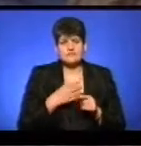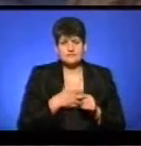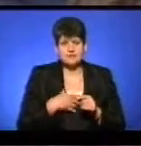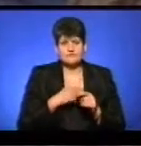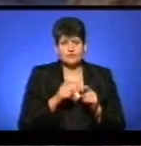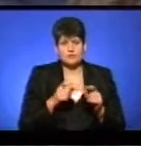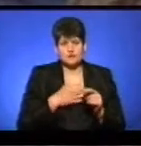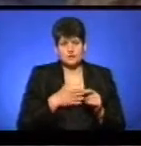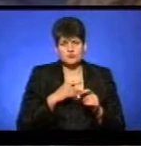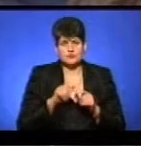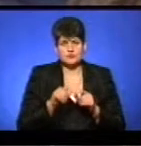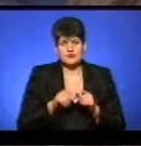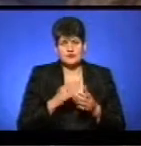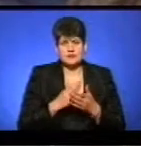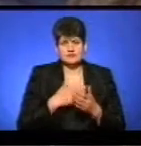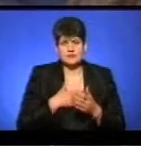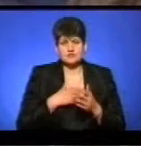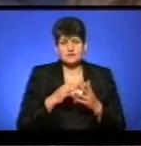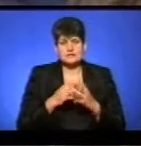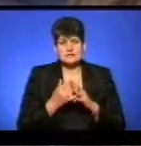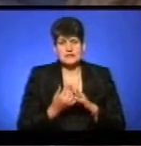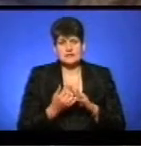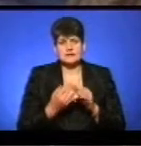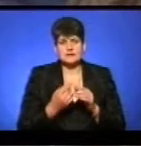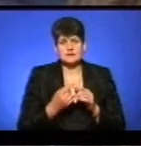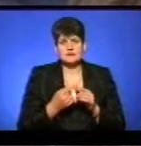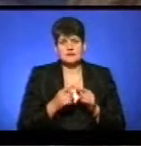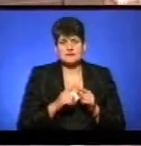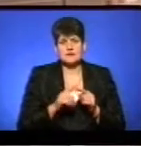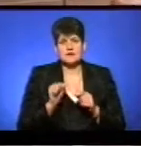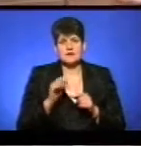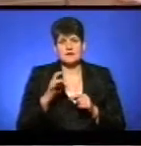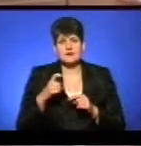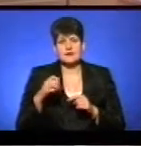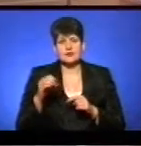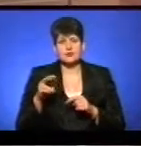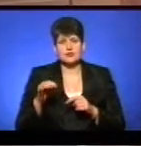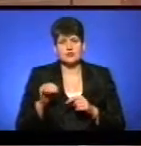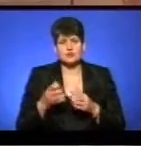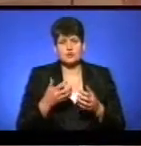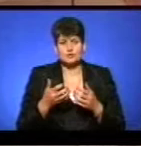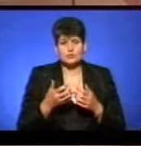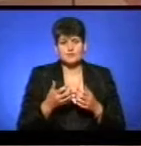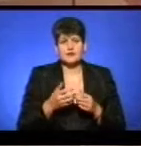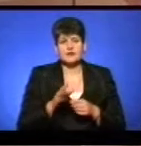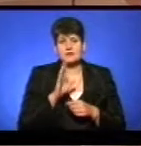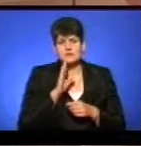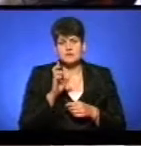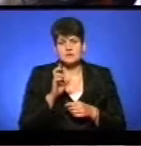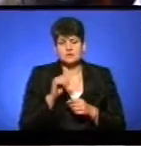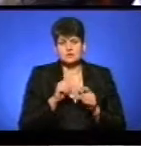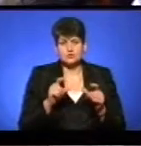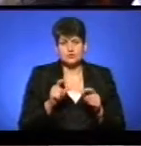нашого дослідження, так як воно є в нашому селі, не скрізься такі археологічні розкопки. Карина Середа, учениця Бережанської школи